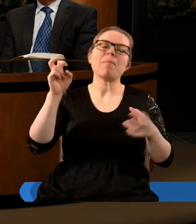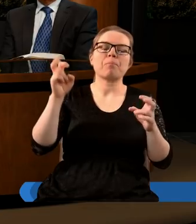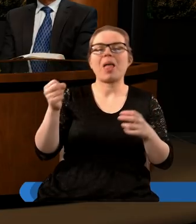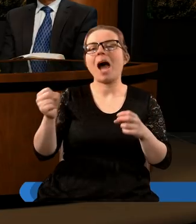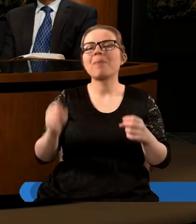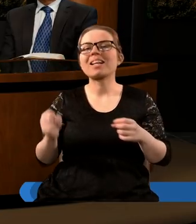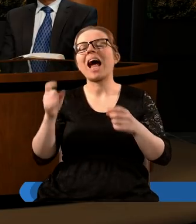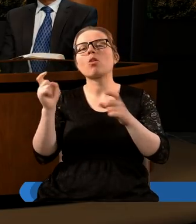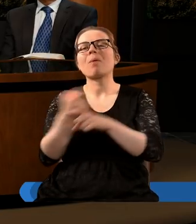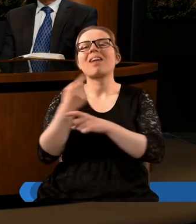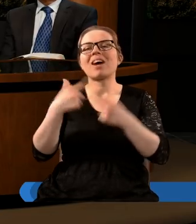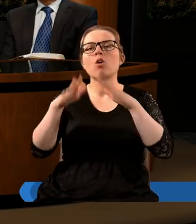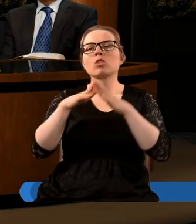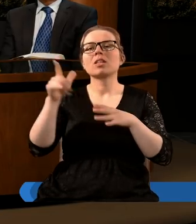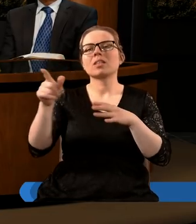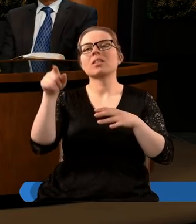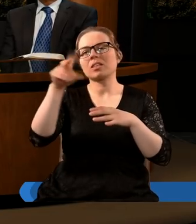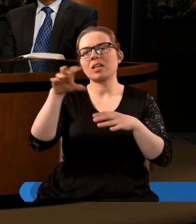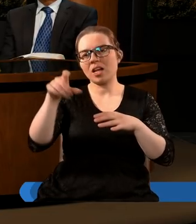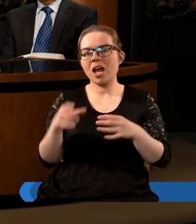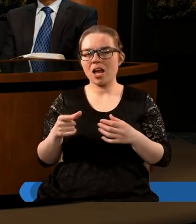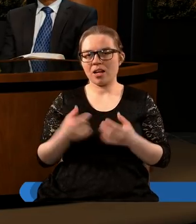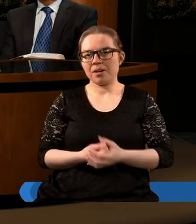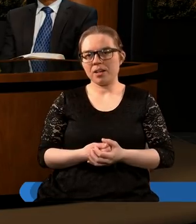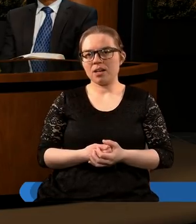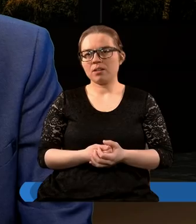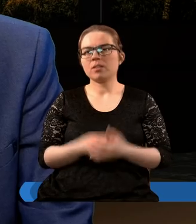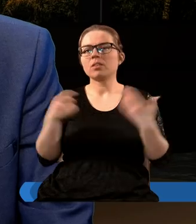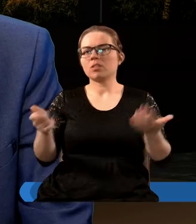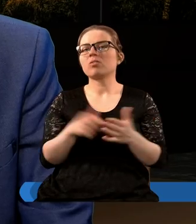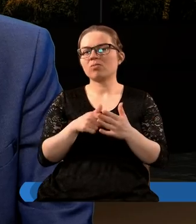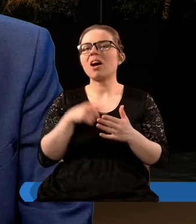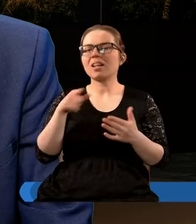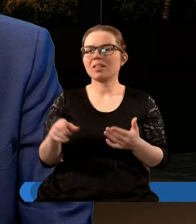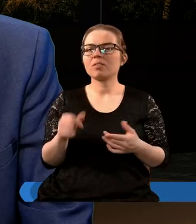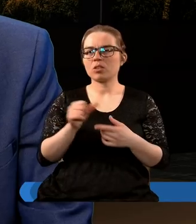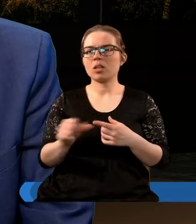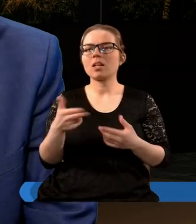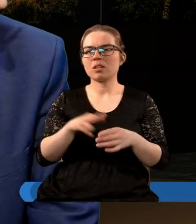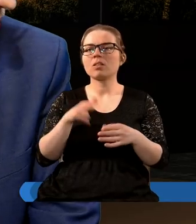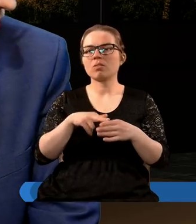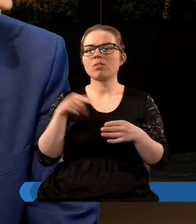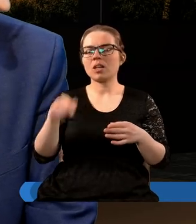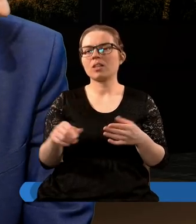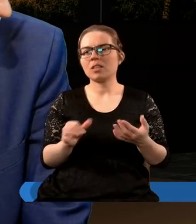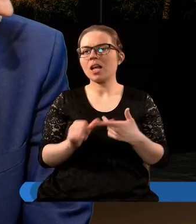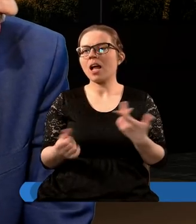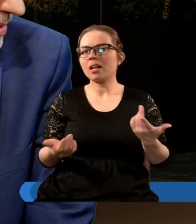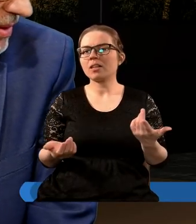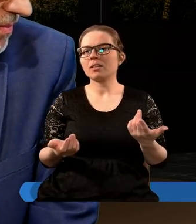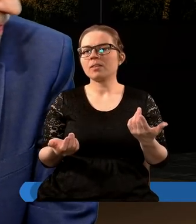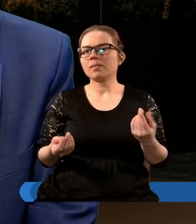kościelnego stolicy apostolskiej on jest właśnie tym który jest tutaj to